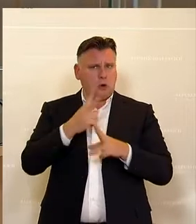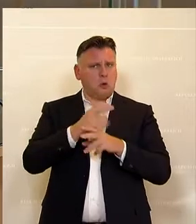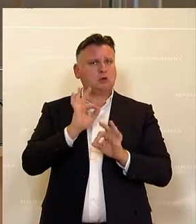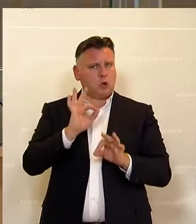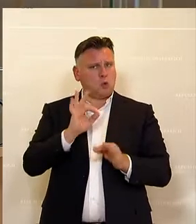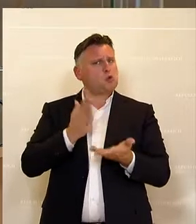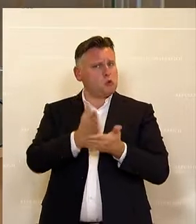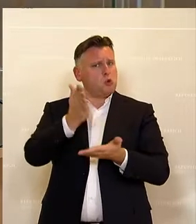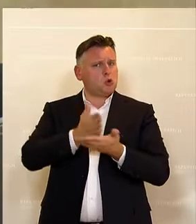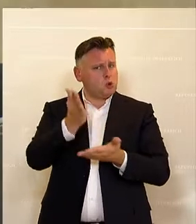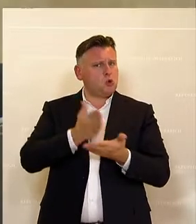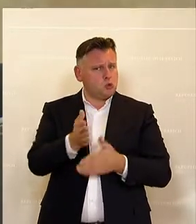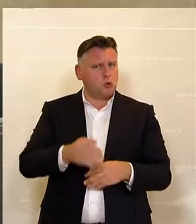Österreich.